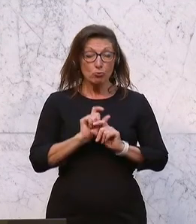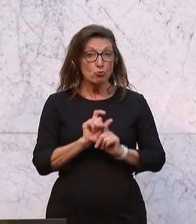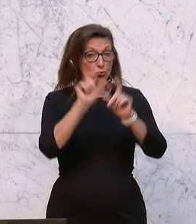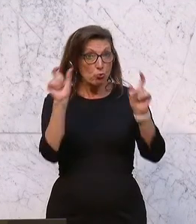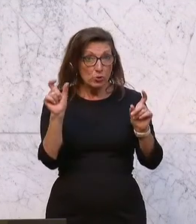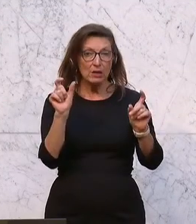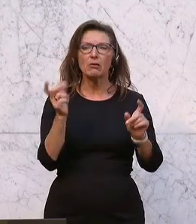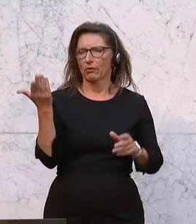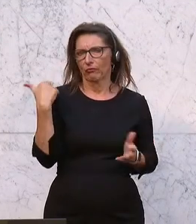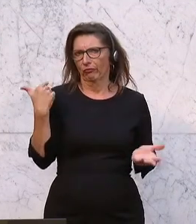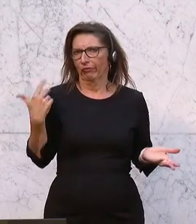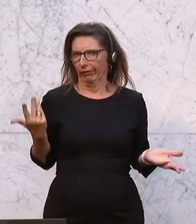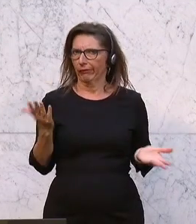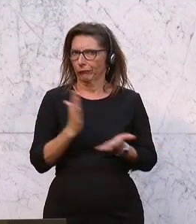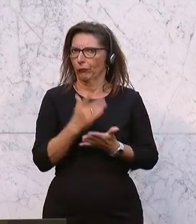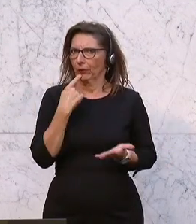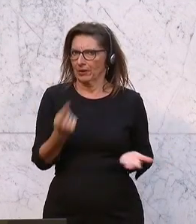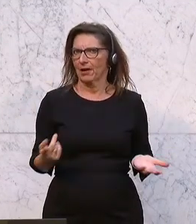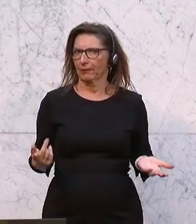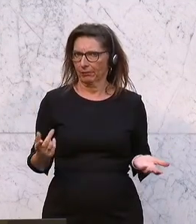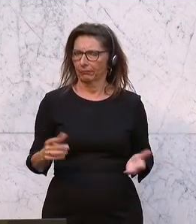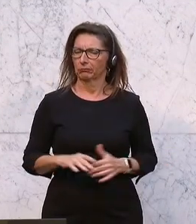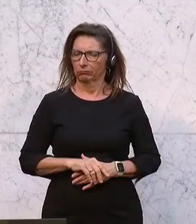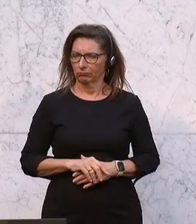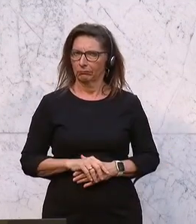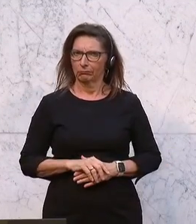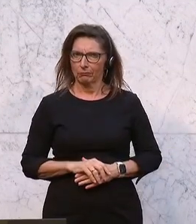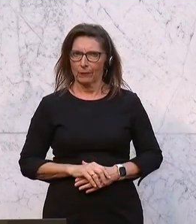habe ich früher ja wohl schon angesprochen gehabt.